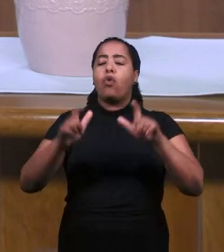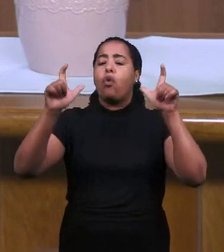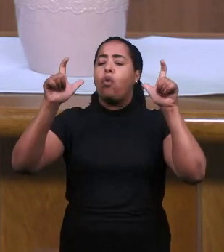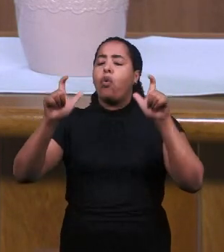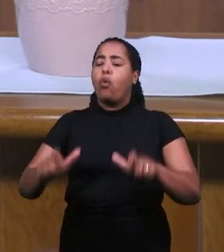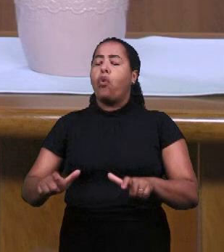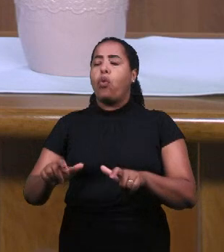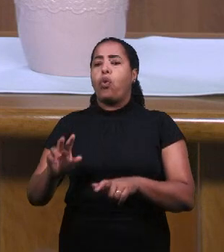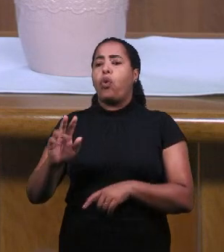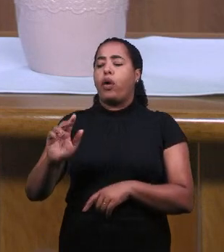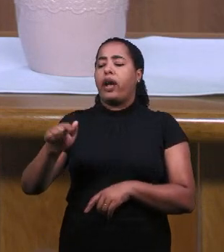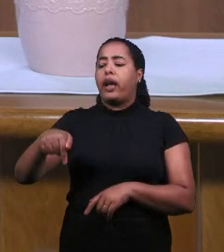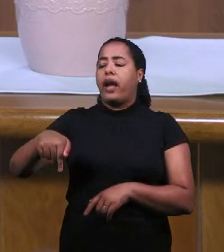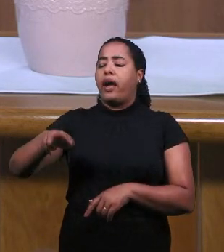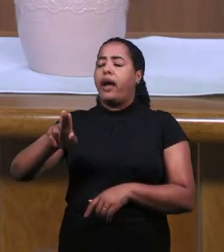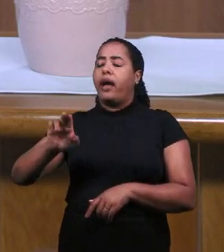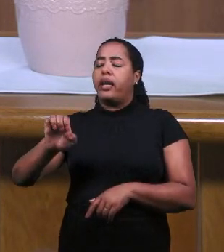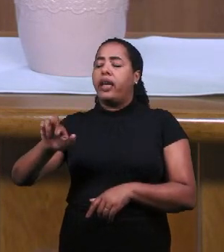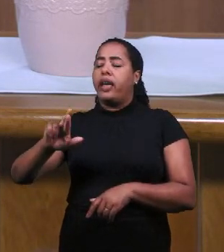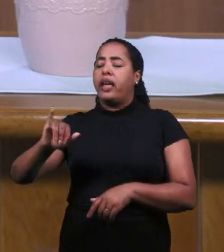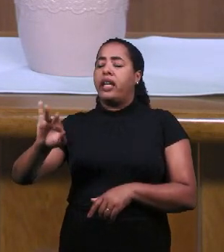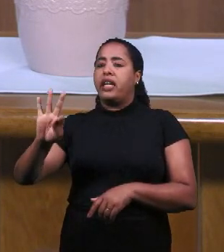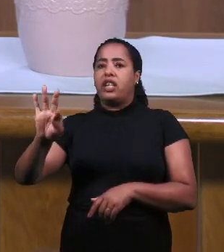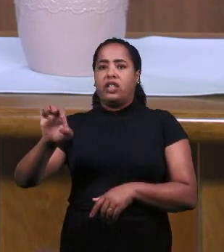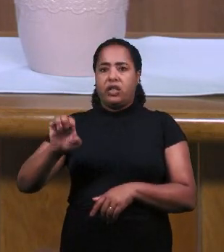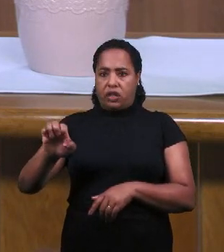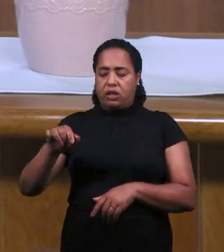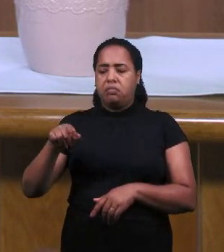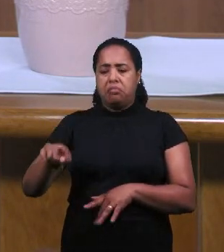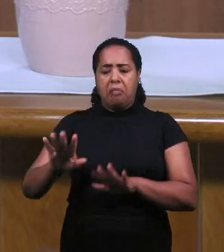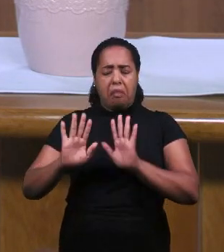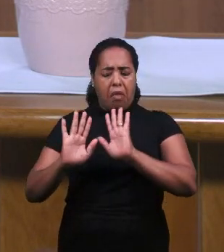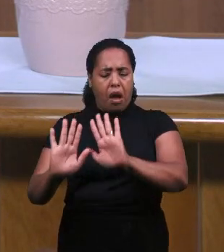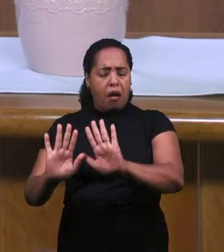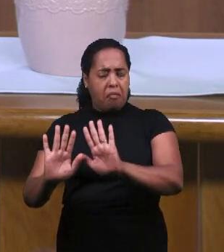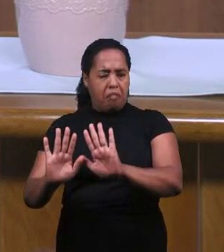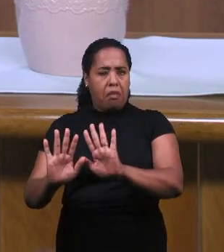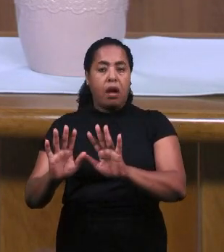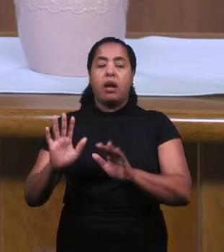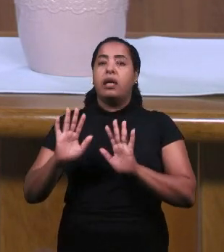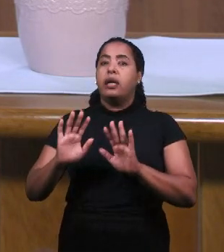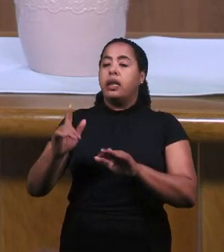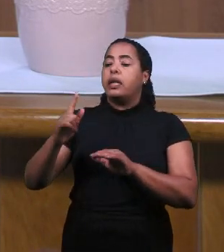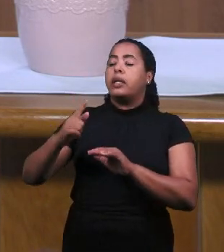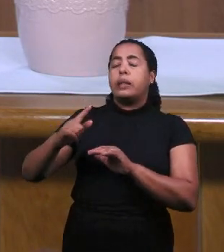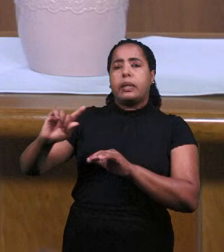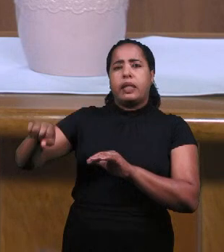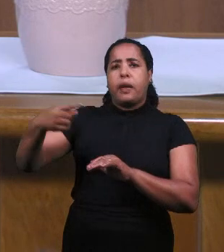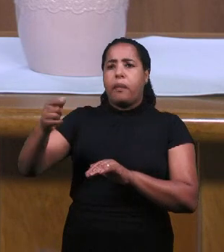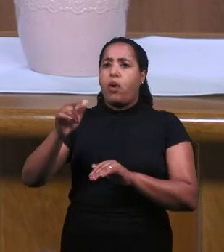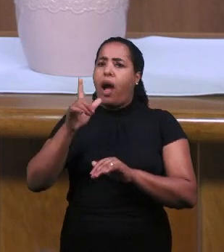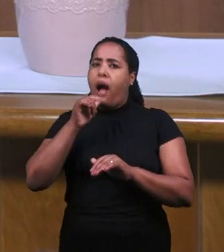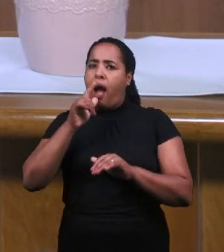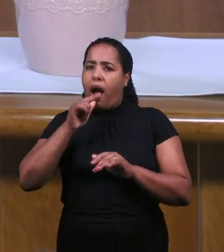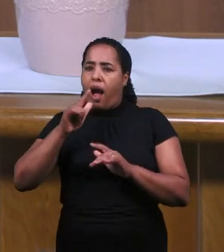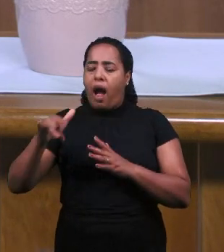И он отправляется В место, где он был питаем